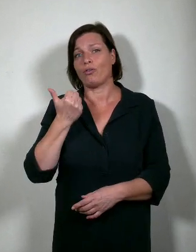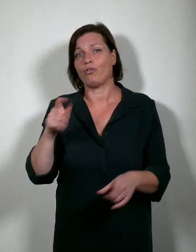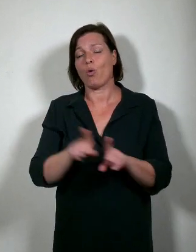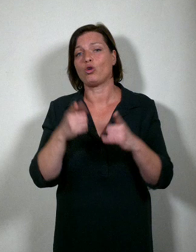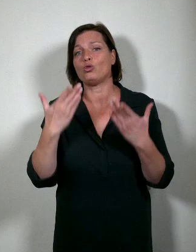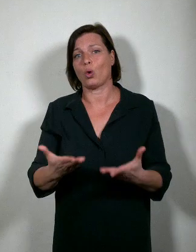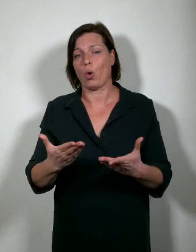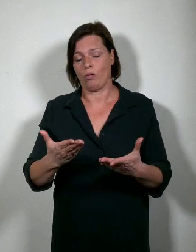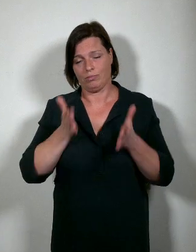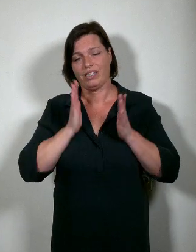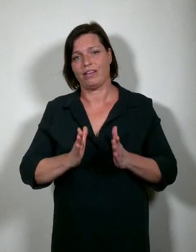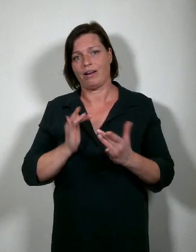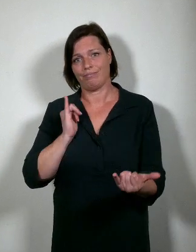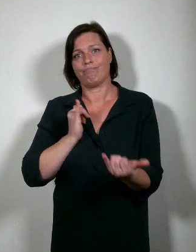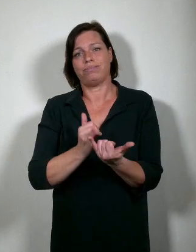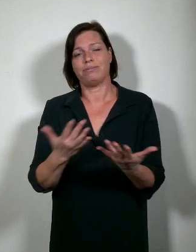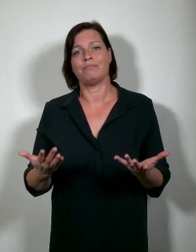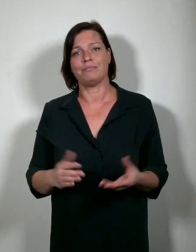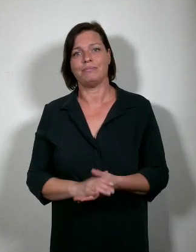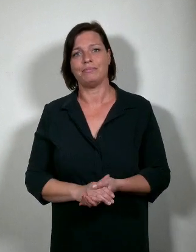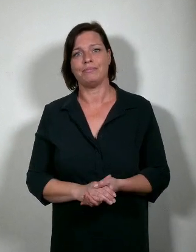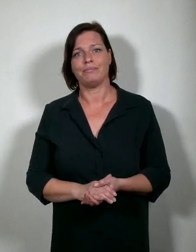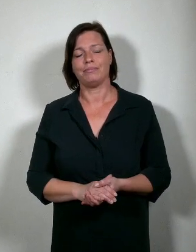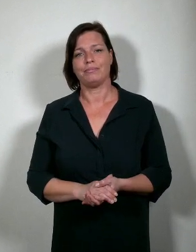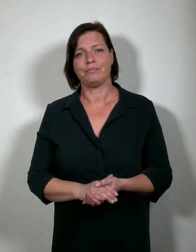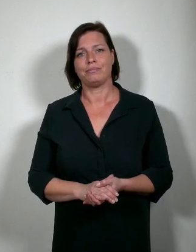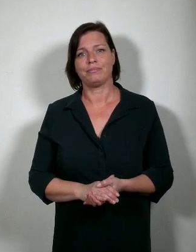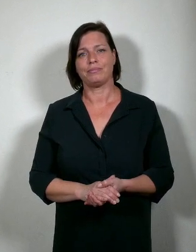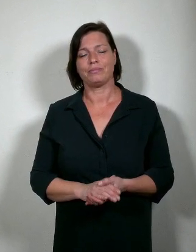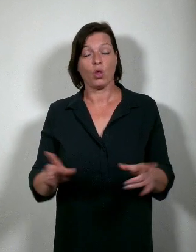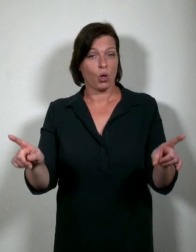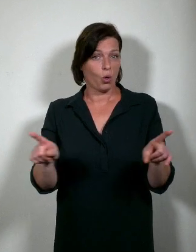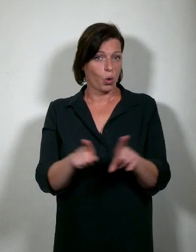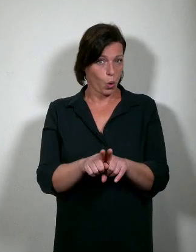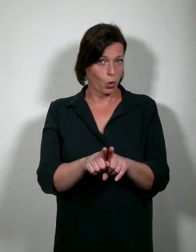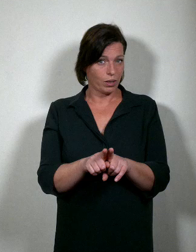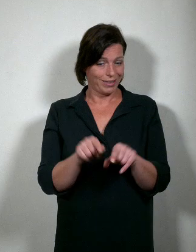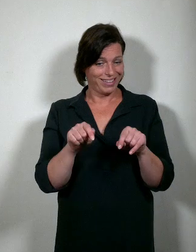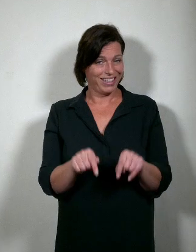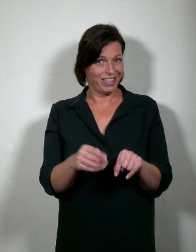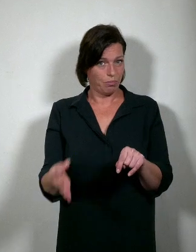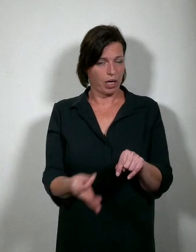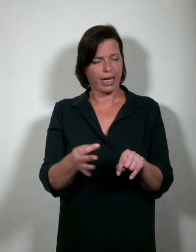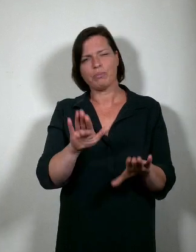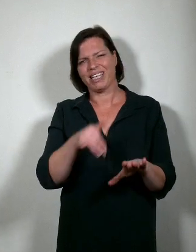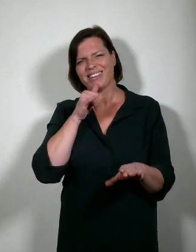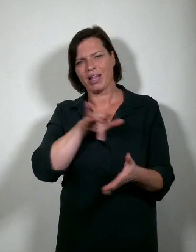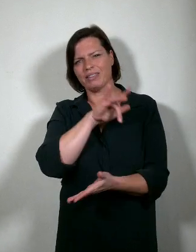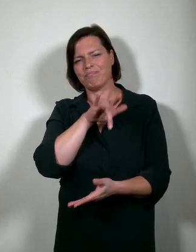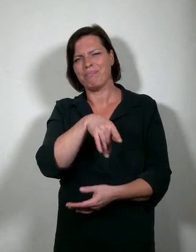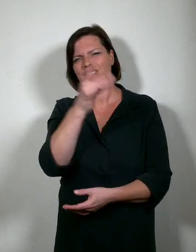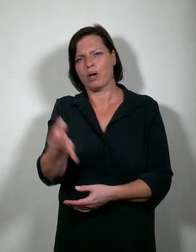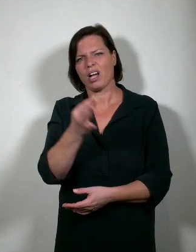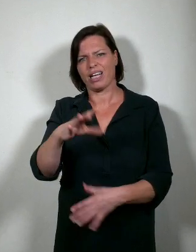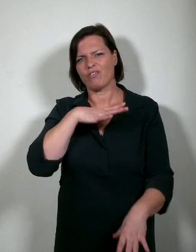handelen. Ook hier geldt en laat dit meteen ook maar de kern van mijn betoog zijn. Niemand